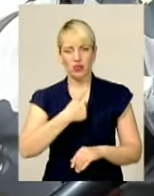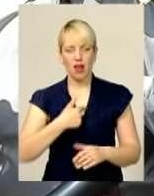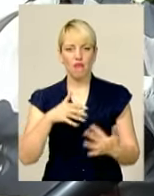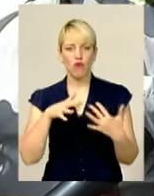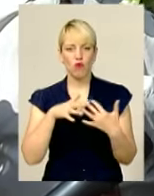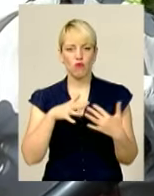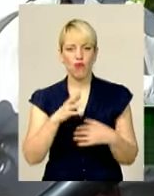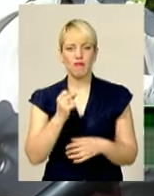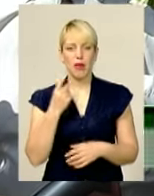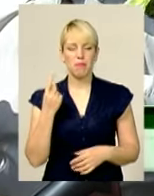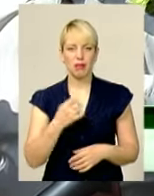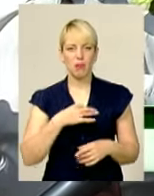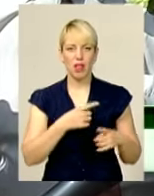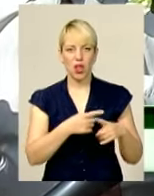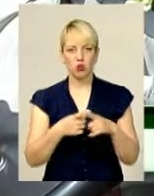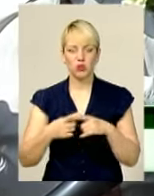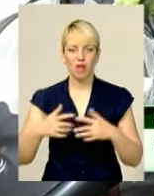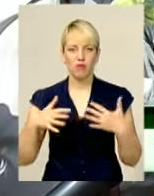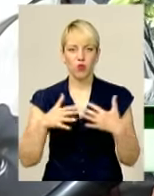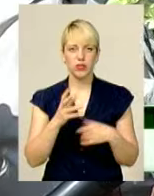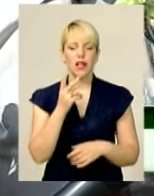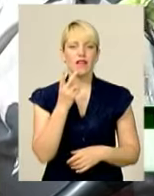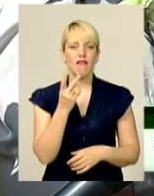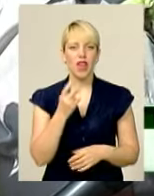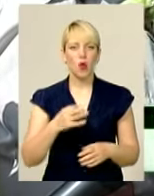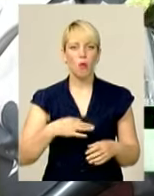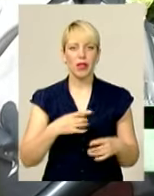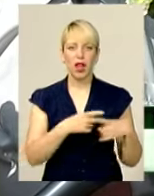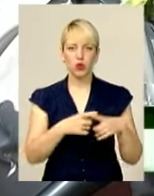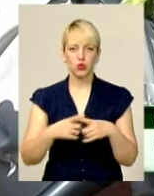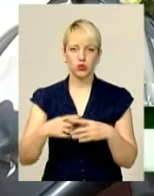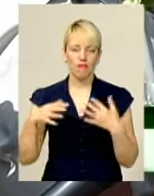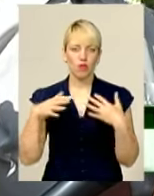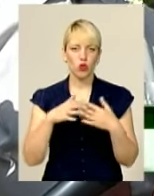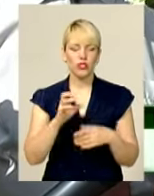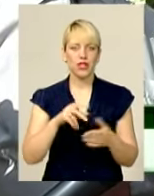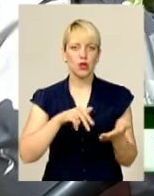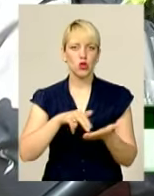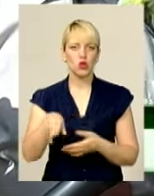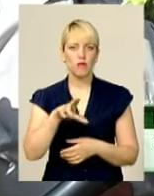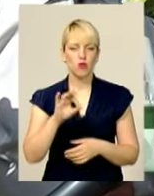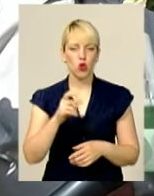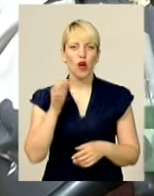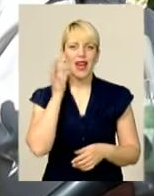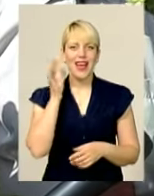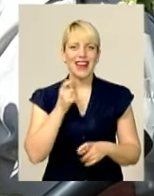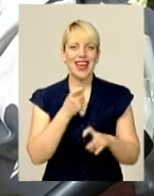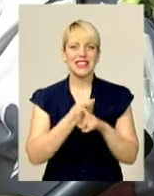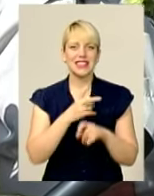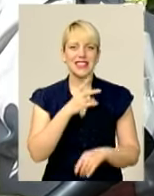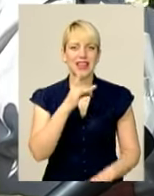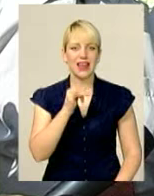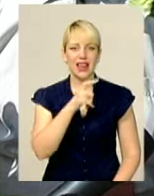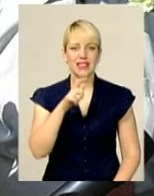на 1-м Білорусському фронті, на 2-м Білорусському фронті. І прийшов до Райстага, і на Райстага